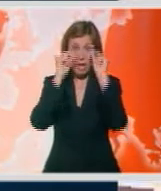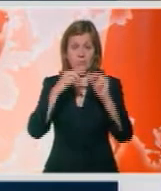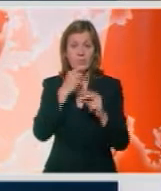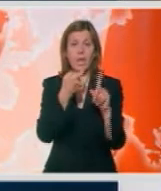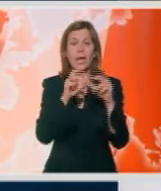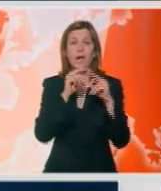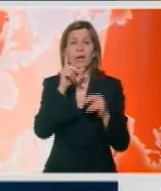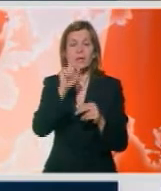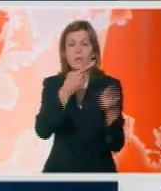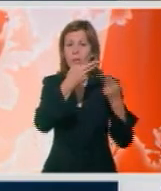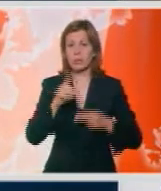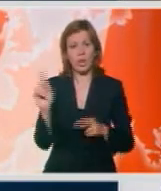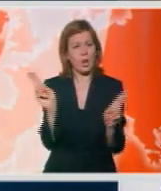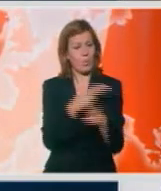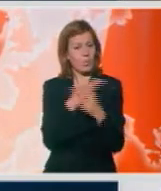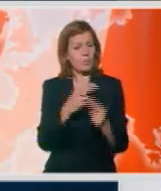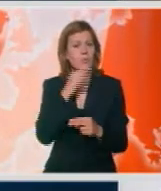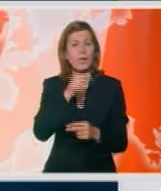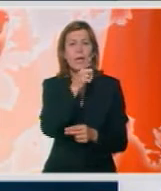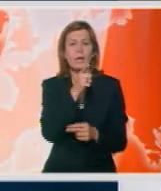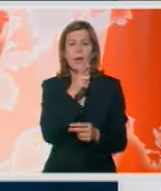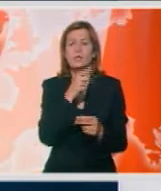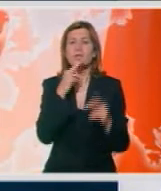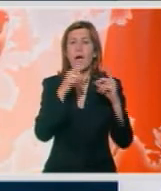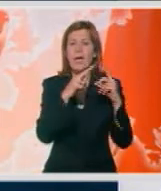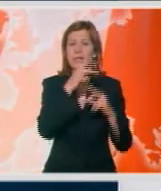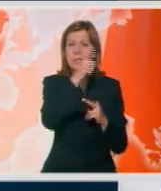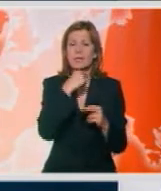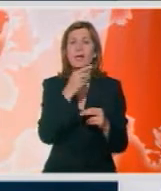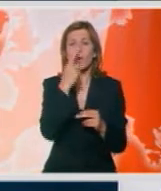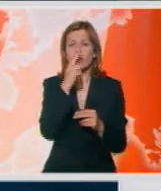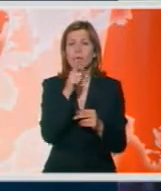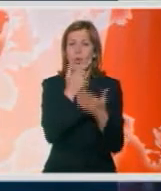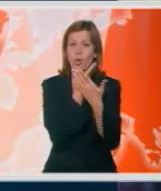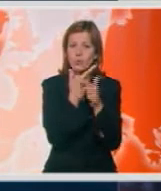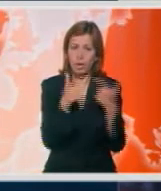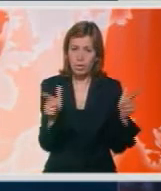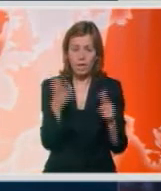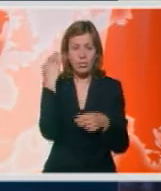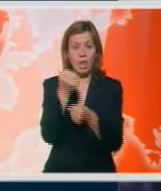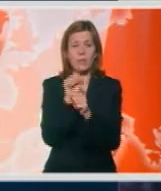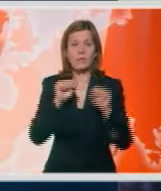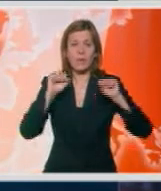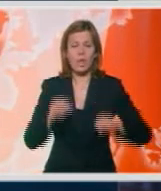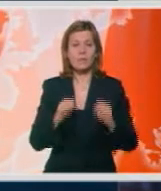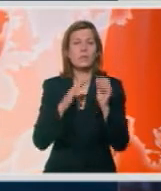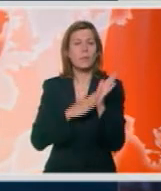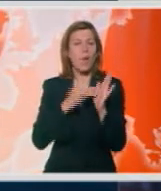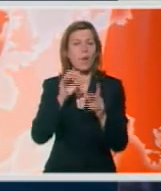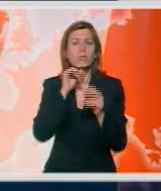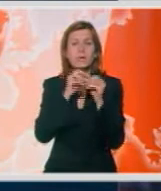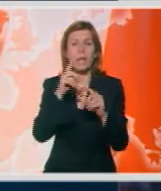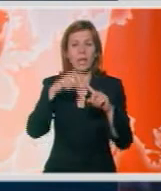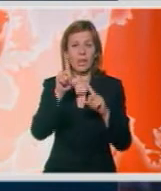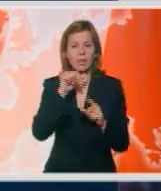Karićevo izručenje nije moguće jer je zatražio azil u Rusiji koji mu je odobren. Bivši vlasnik Moptela i predsjednik pokreta